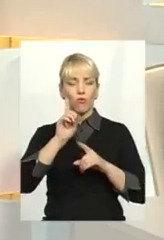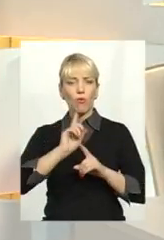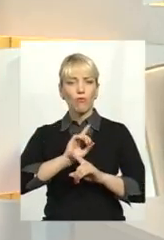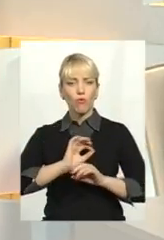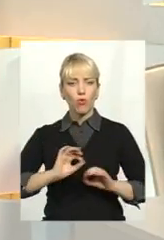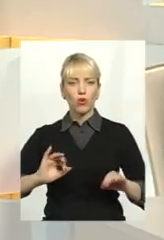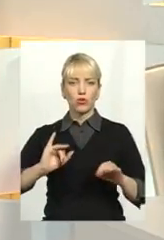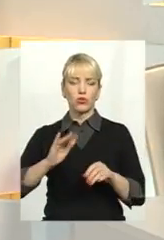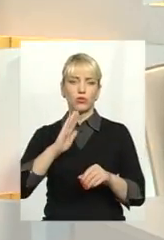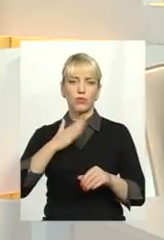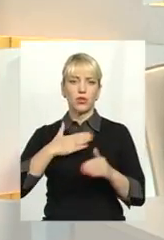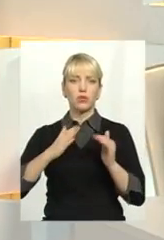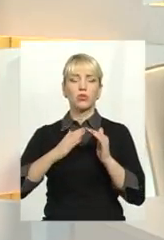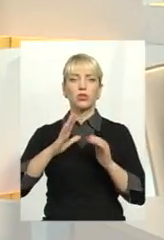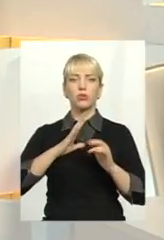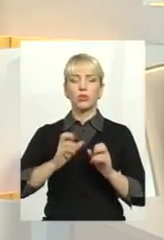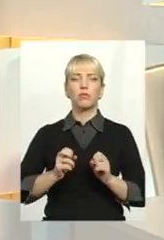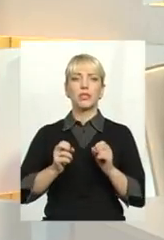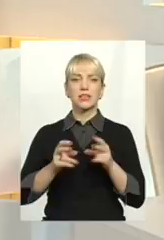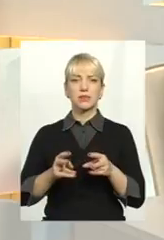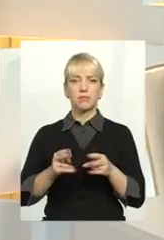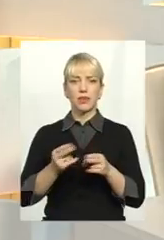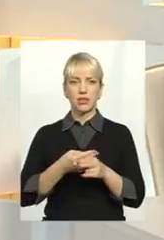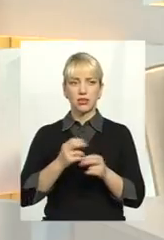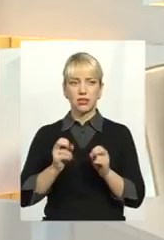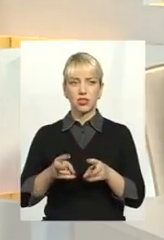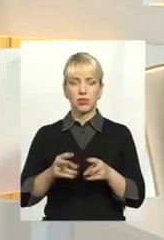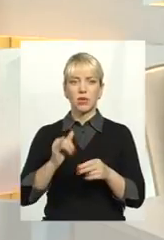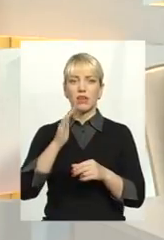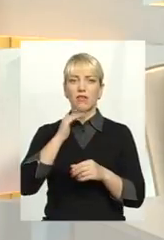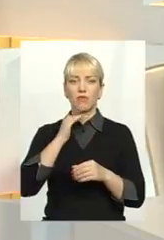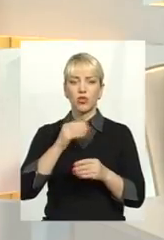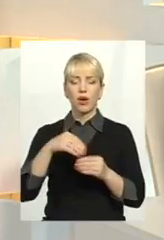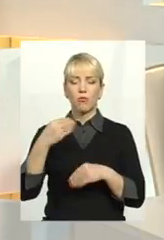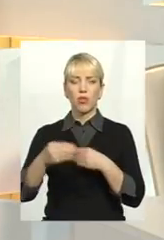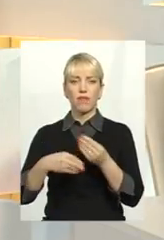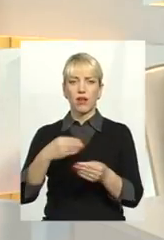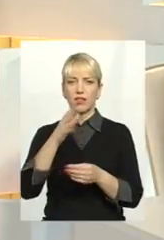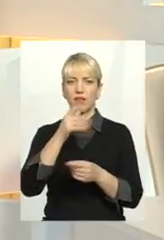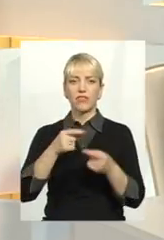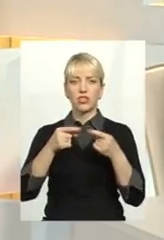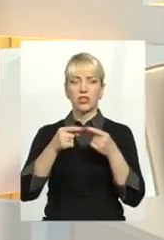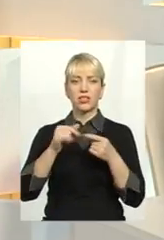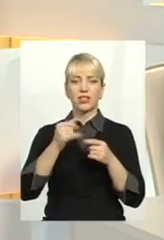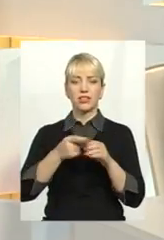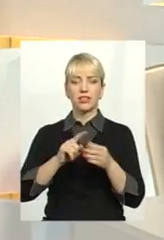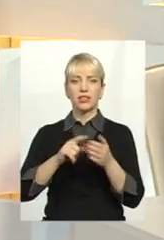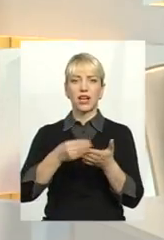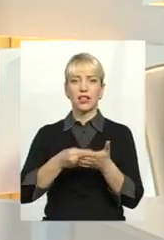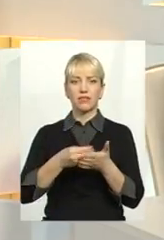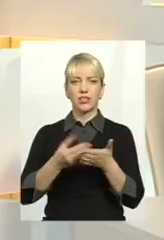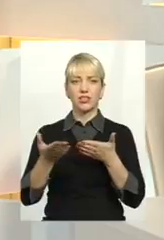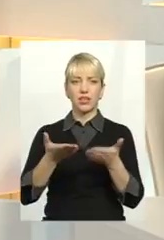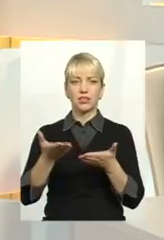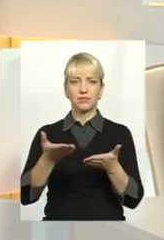будинки були насправді безпечними, і вода подавалася вчасно. І ті тарифи, які